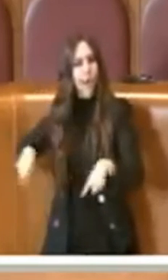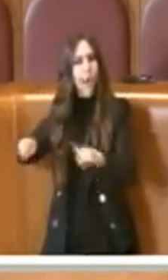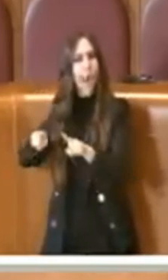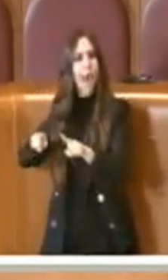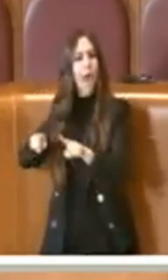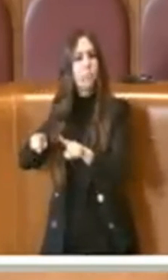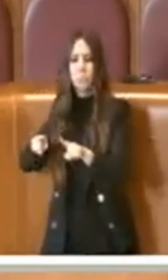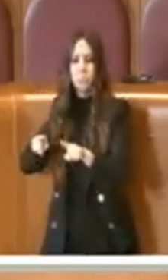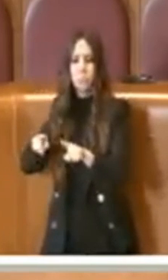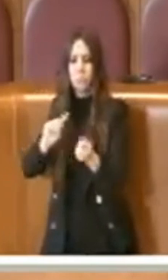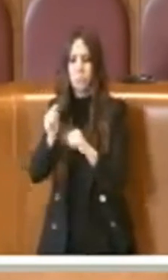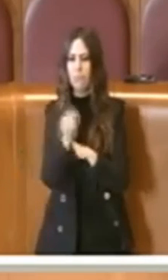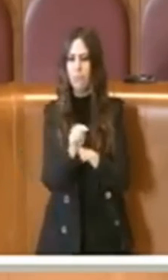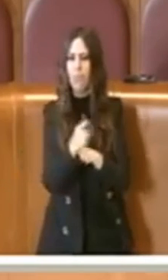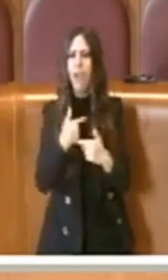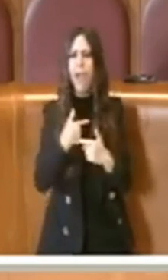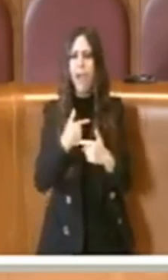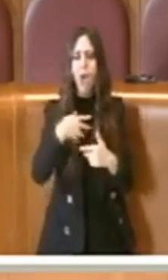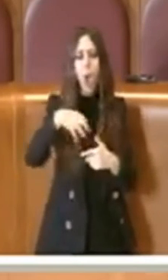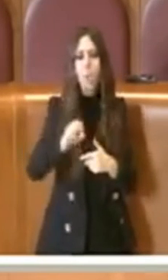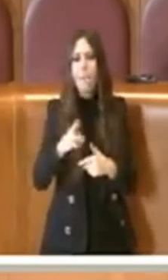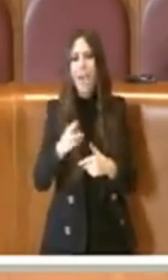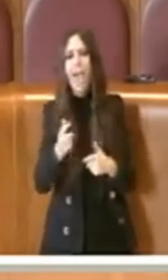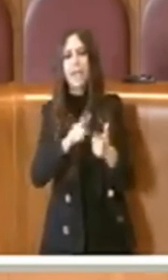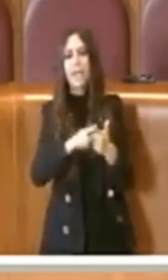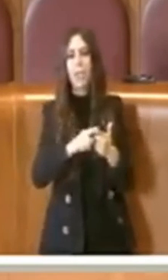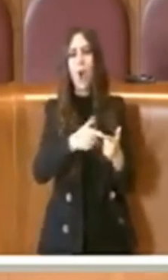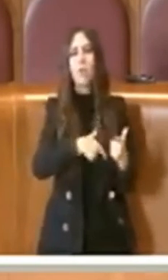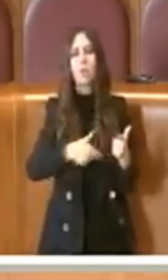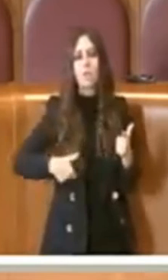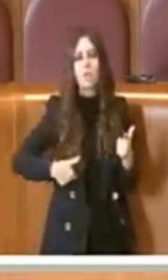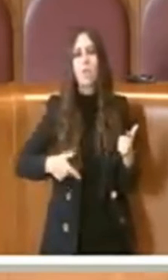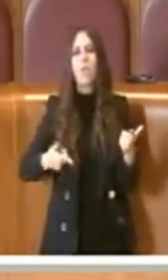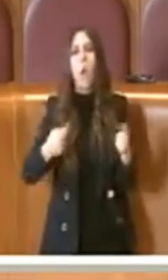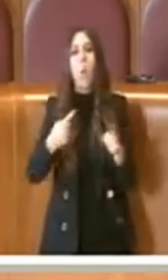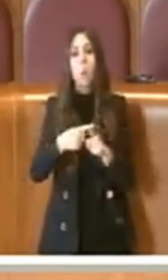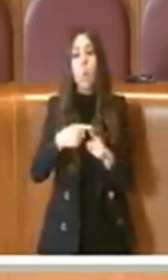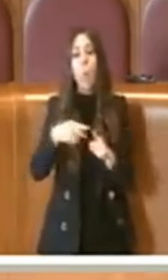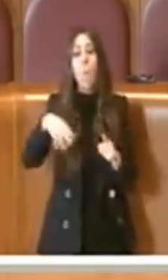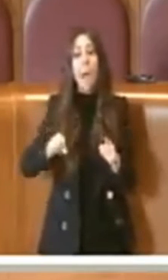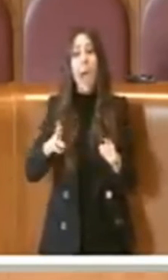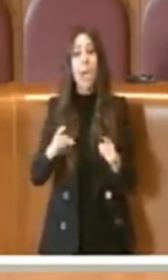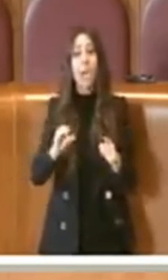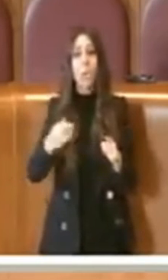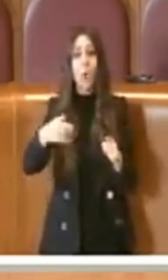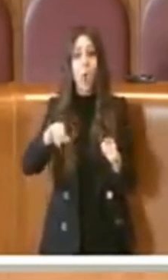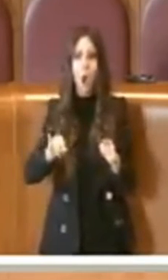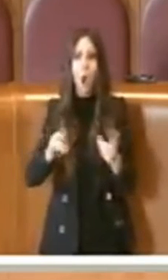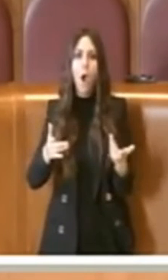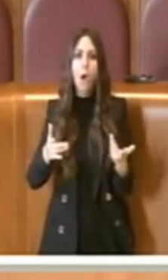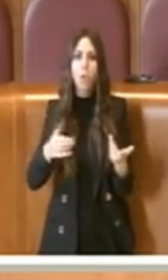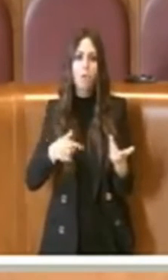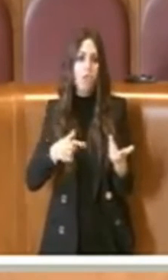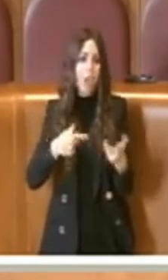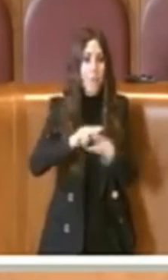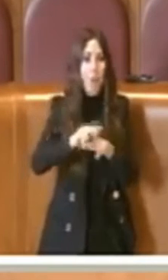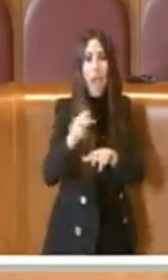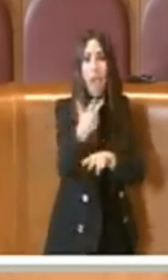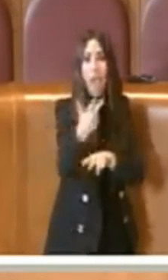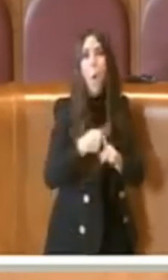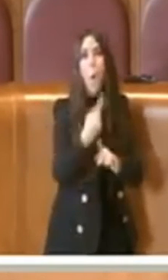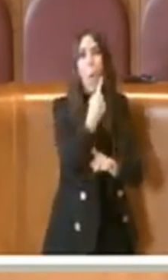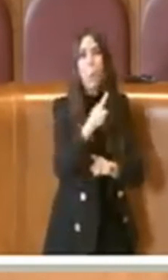quindi, Marino Sindaco e Marchionne, Presidente del Municipio, quel povero Presidente di Municipio aveva 1